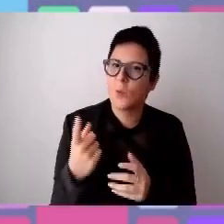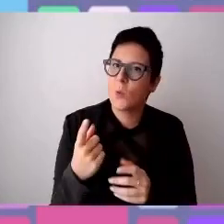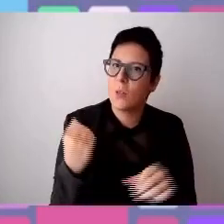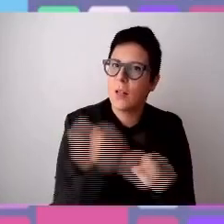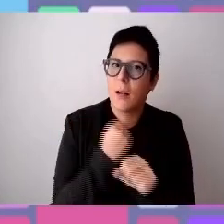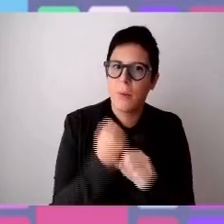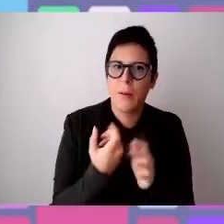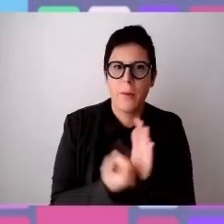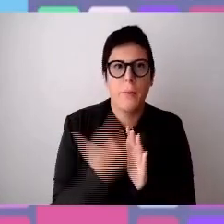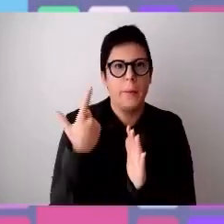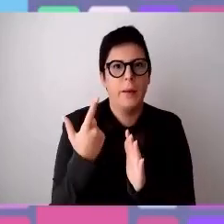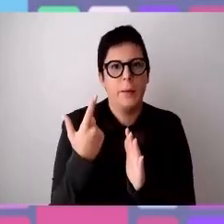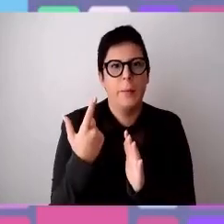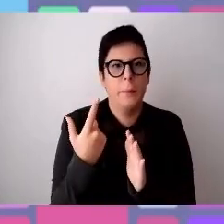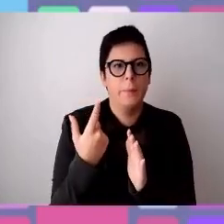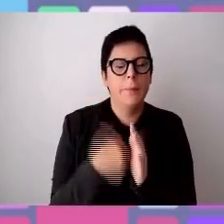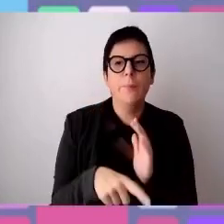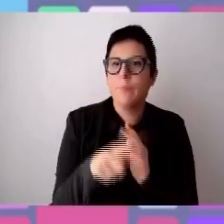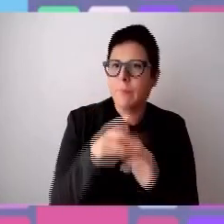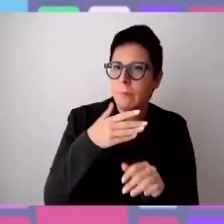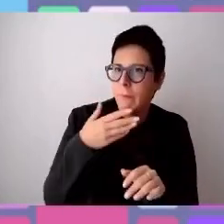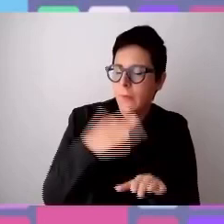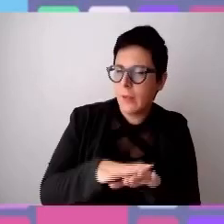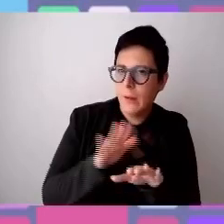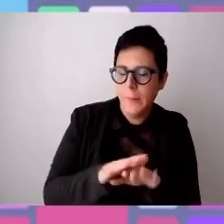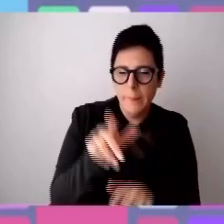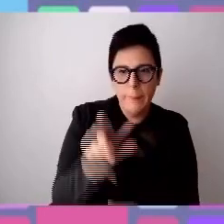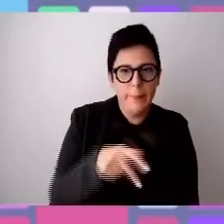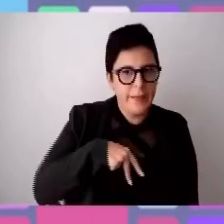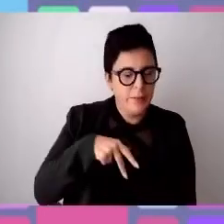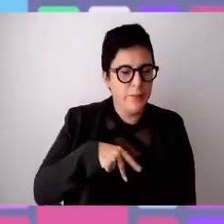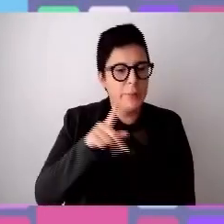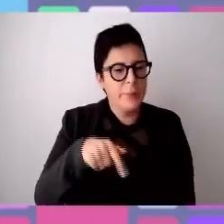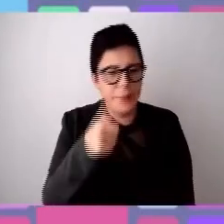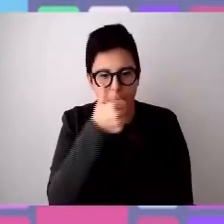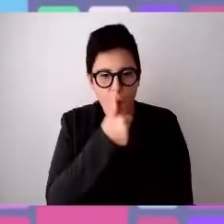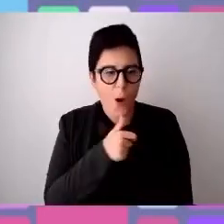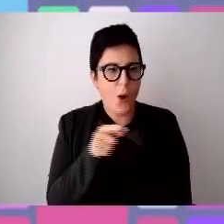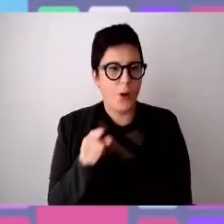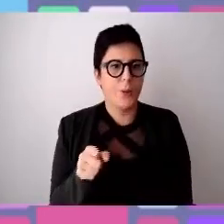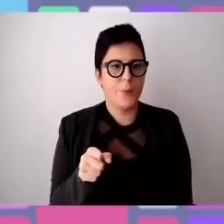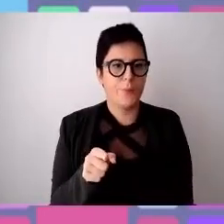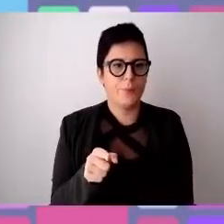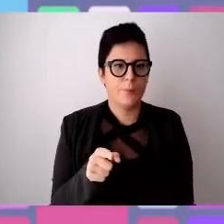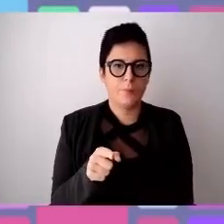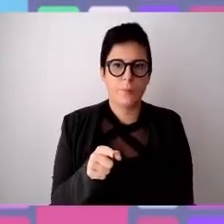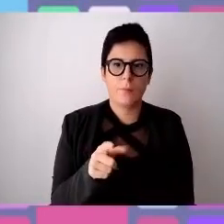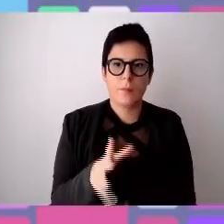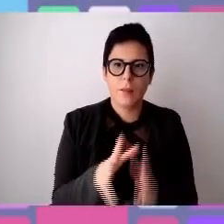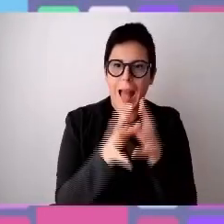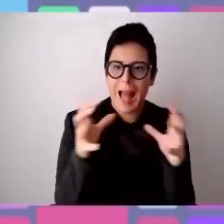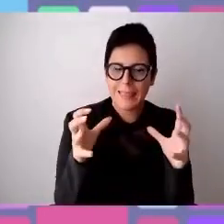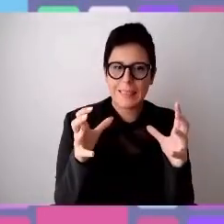importantissima sia come esperienza personale ma che come ruolo anche, quindi poi l'inclusione dell'azienda è la vera questione di